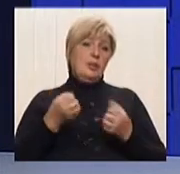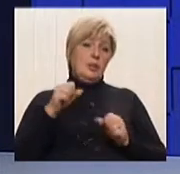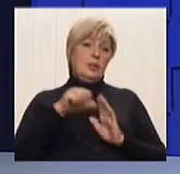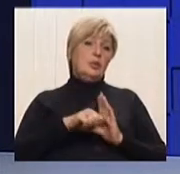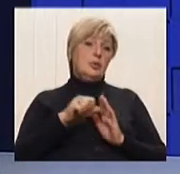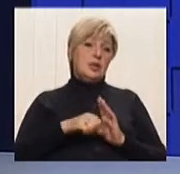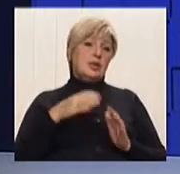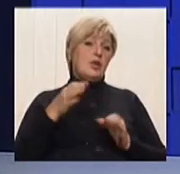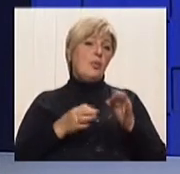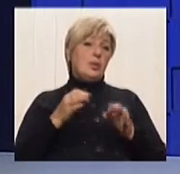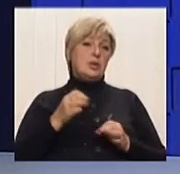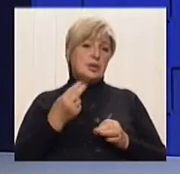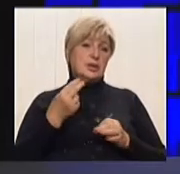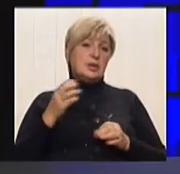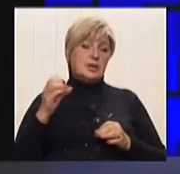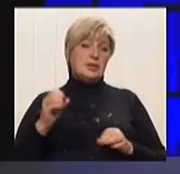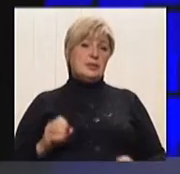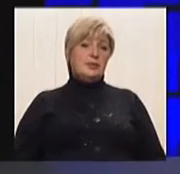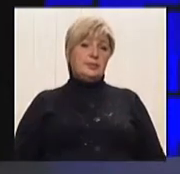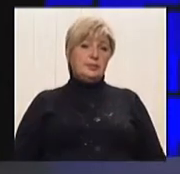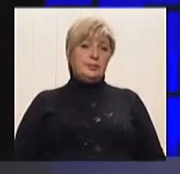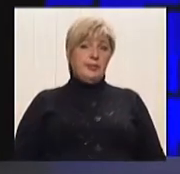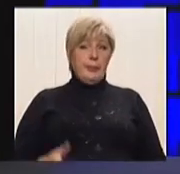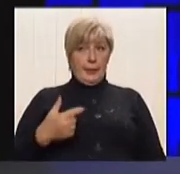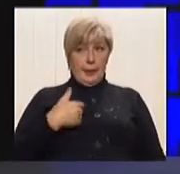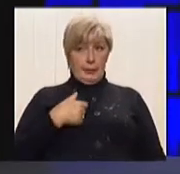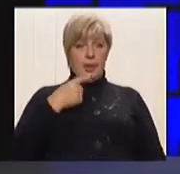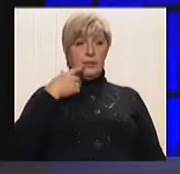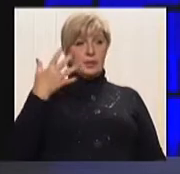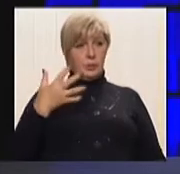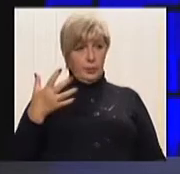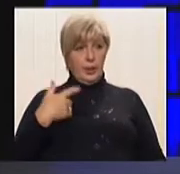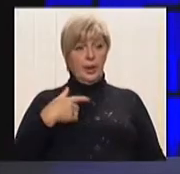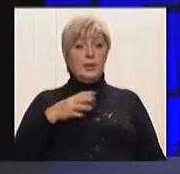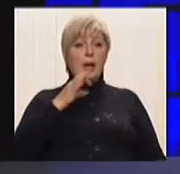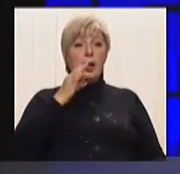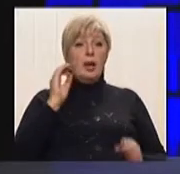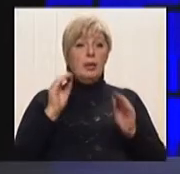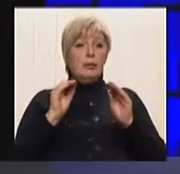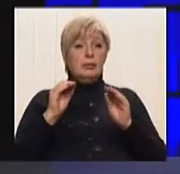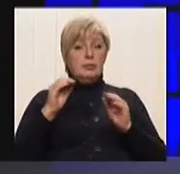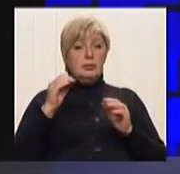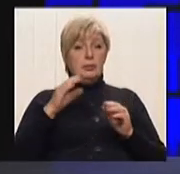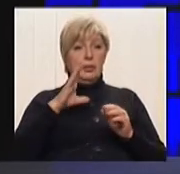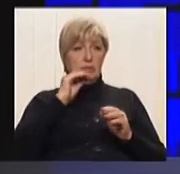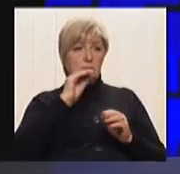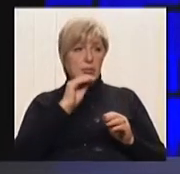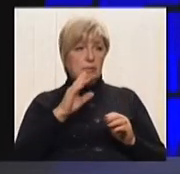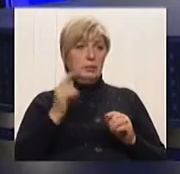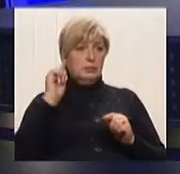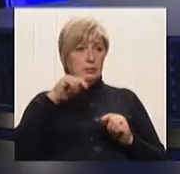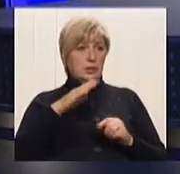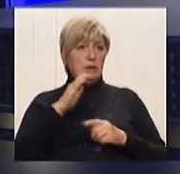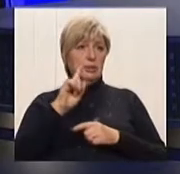процесі. Ну, тобто, ви виступаєте за ми виступаємо, висказуємо те, що ми маємо сказати, формулируємо практично ті требования,